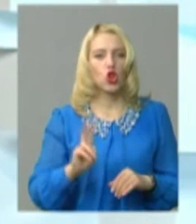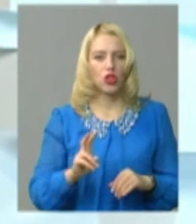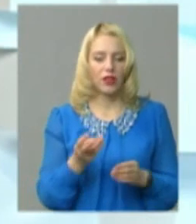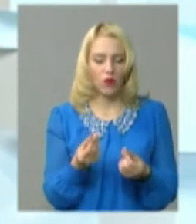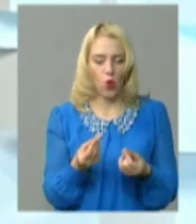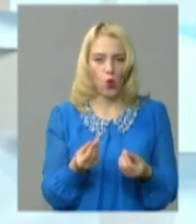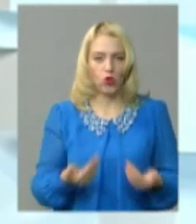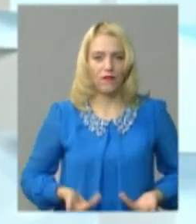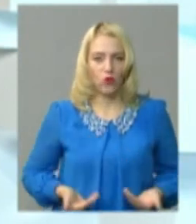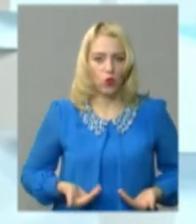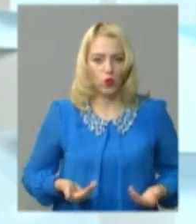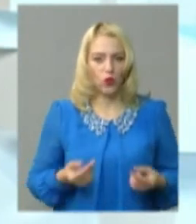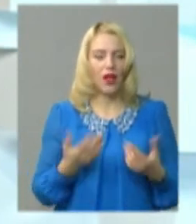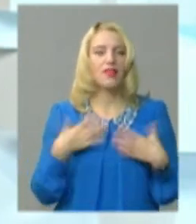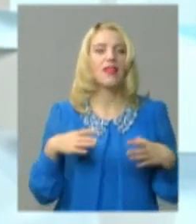Навіщо готівкою?